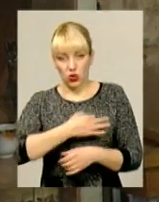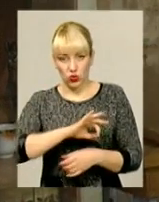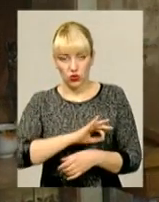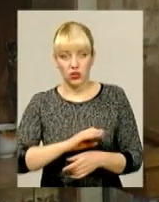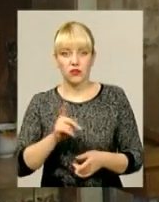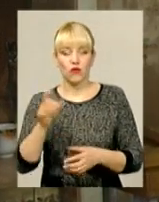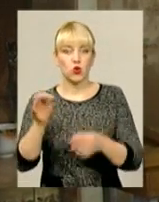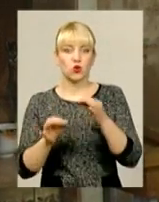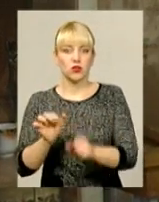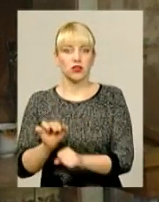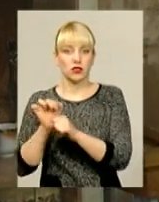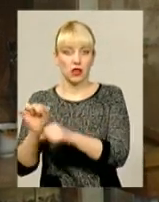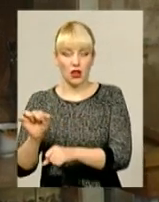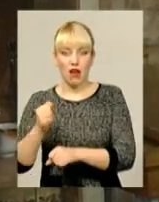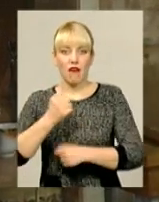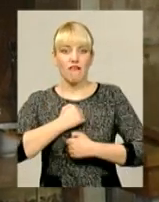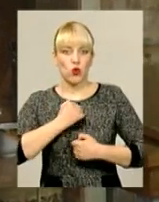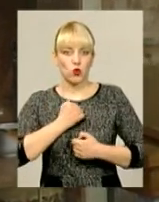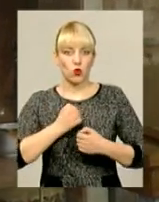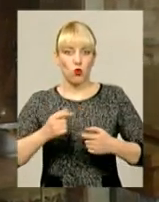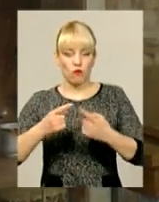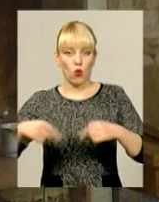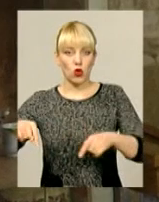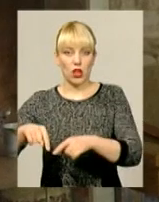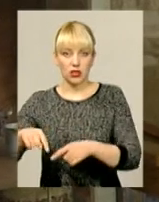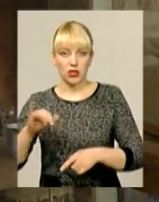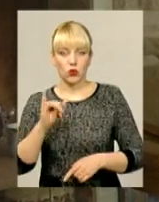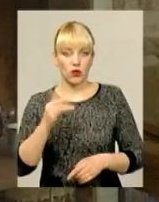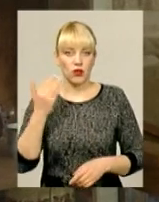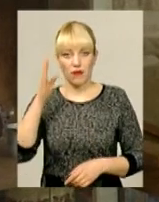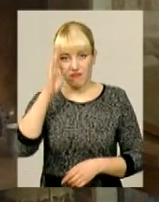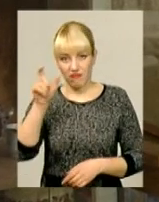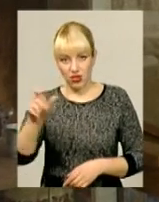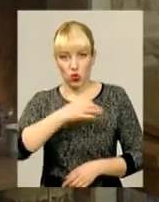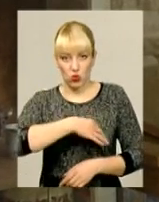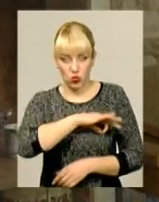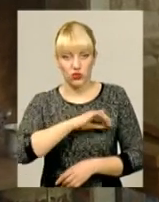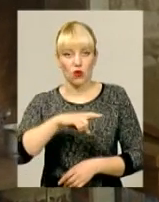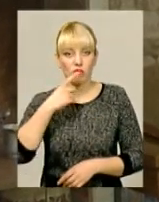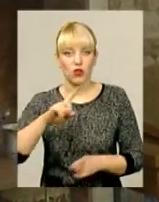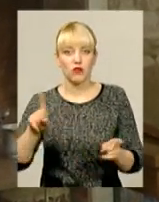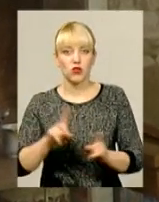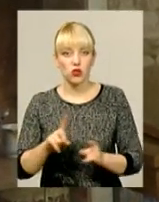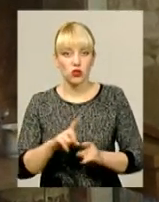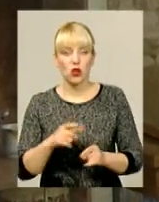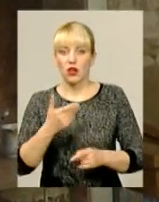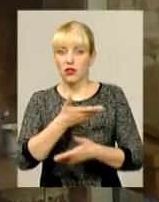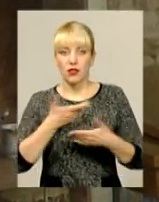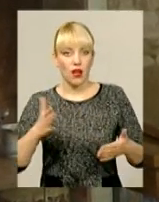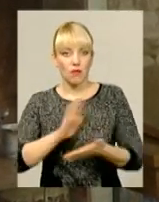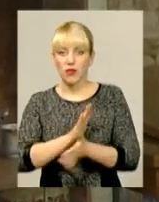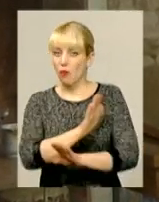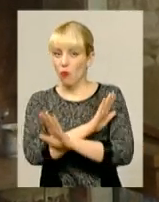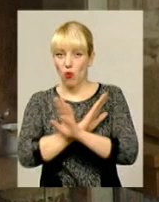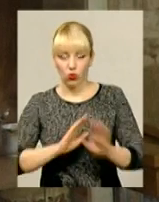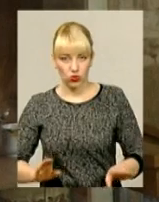військової частини. І він говорив, що нам не положено, оскільки ми не